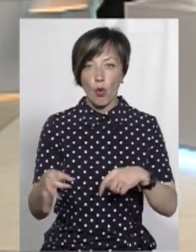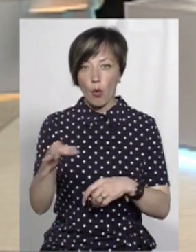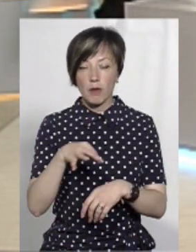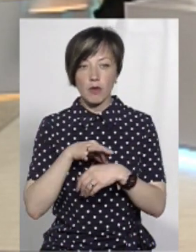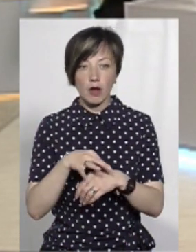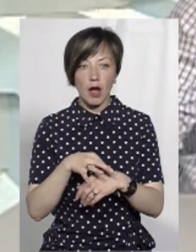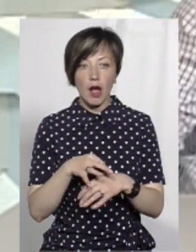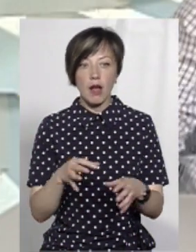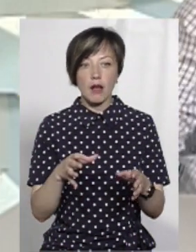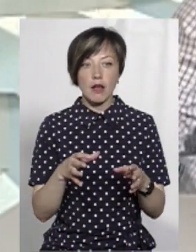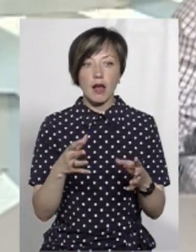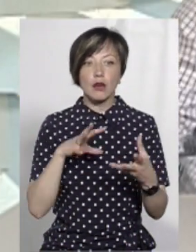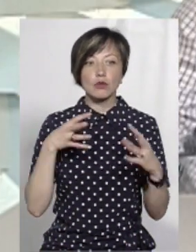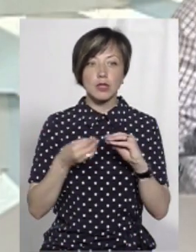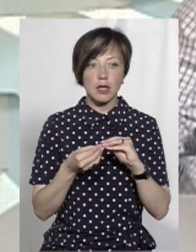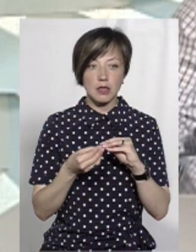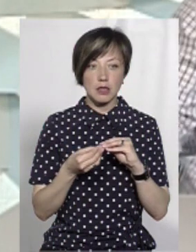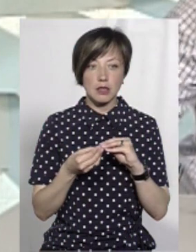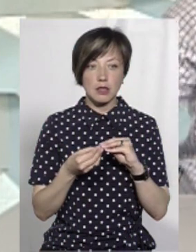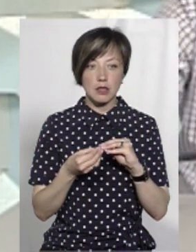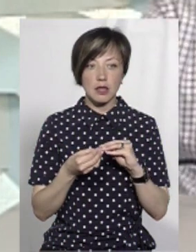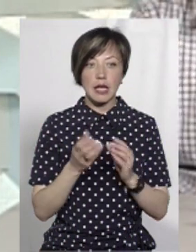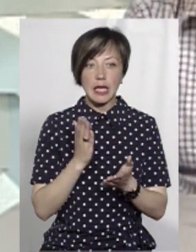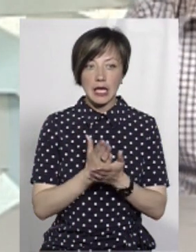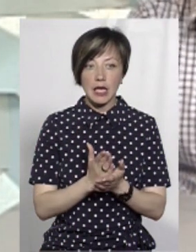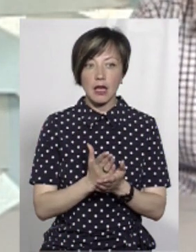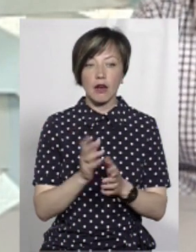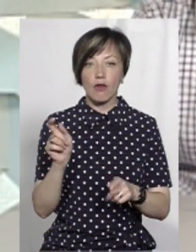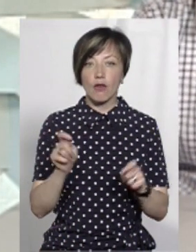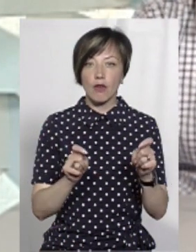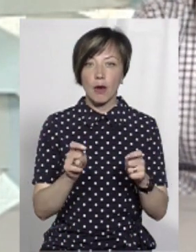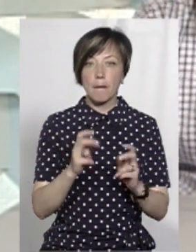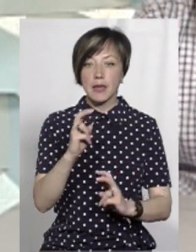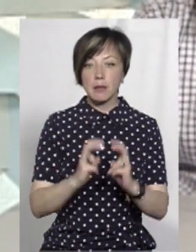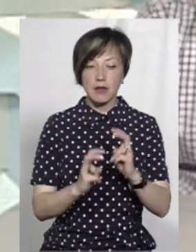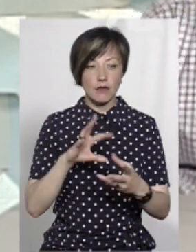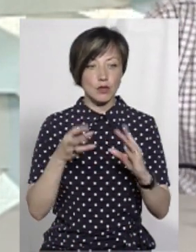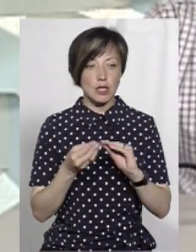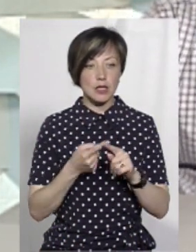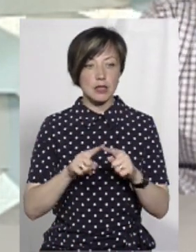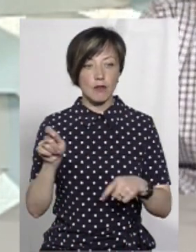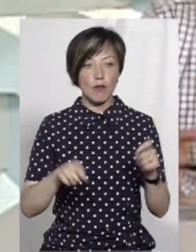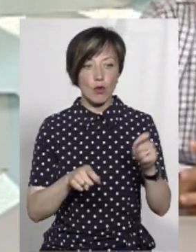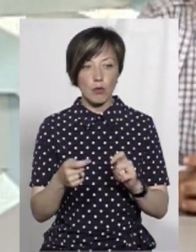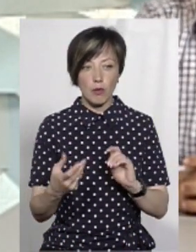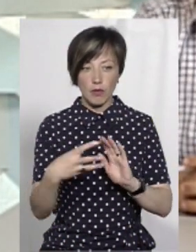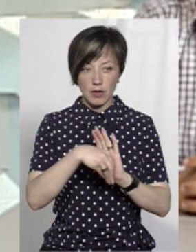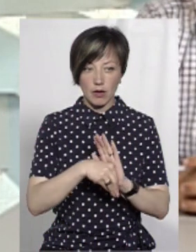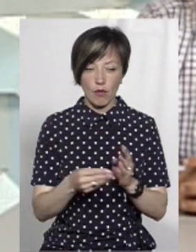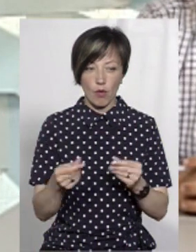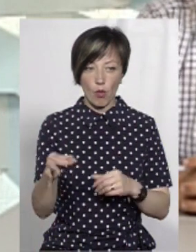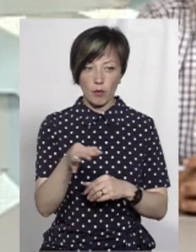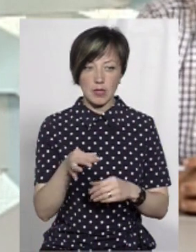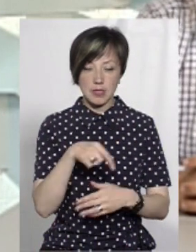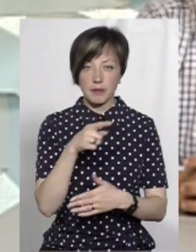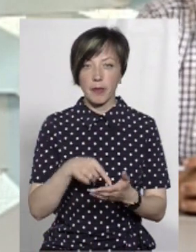область проводить. А в чому результат, от вимірюваний цих форумів? От є якісь конкретно, якесь підприємство, яке внаслідок цих форумів зайшло в